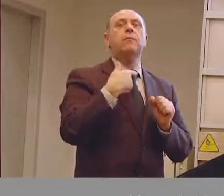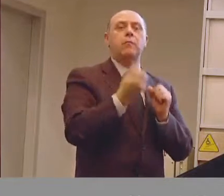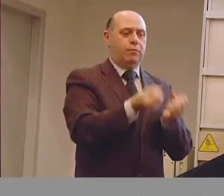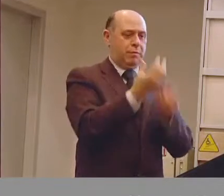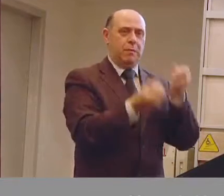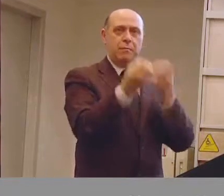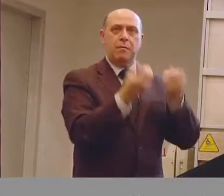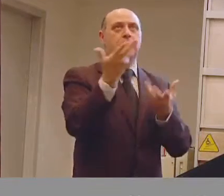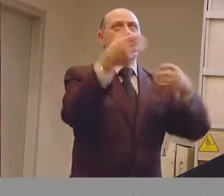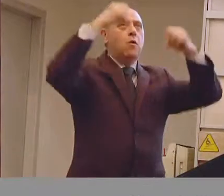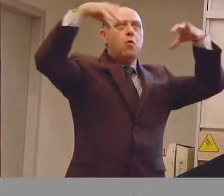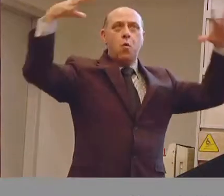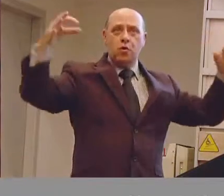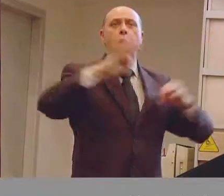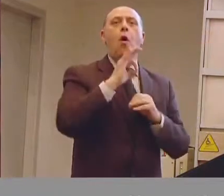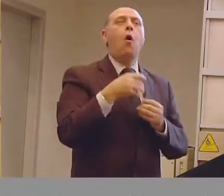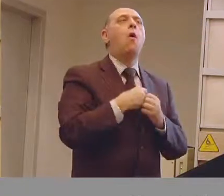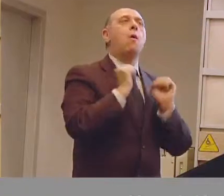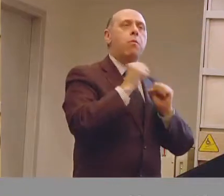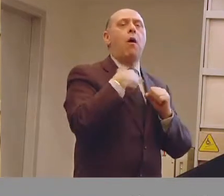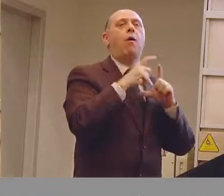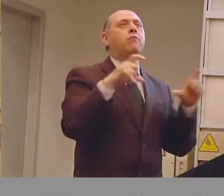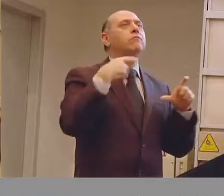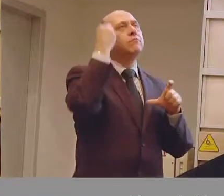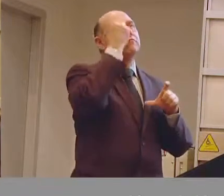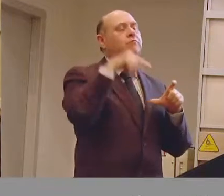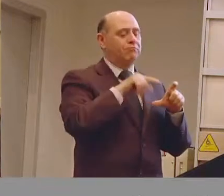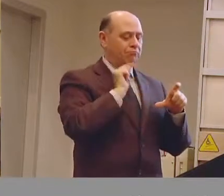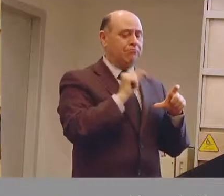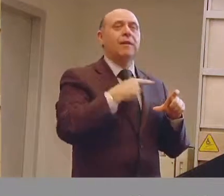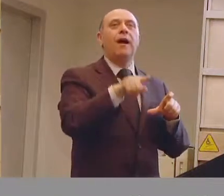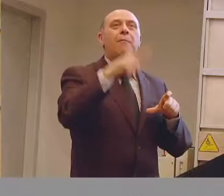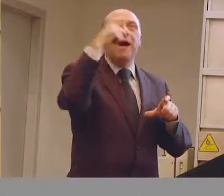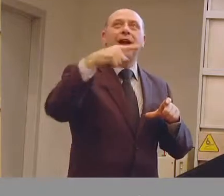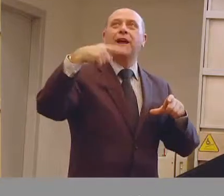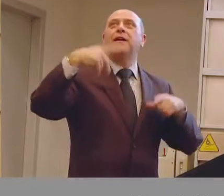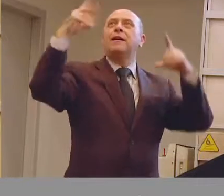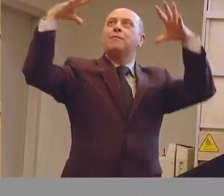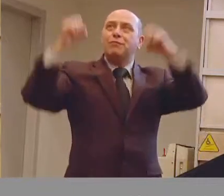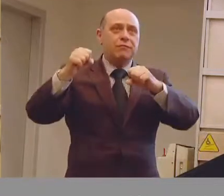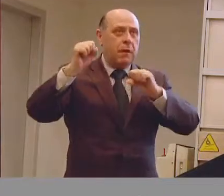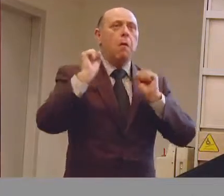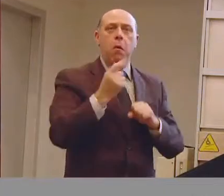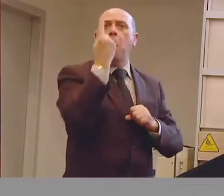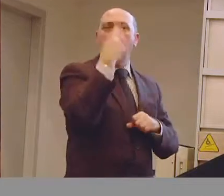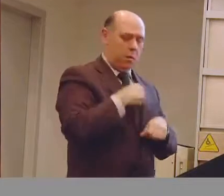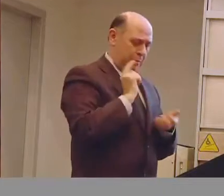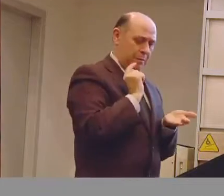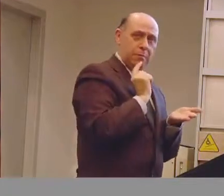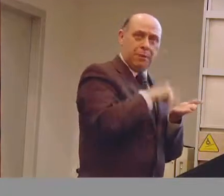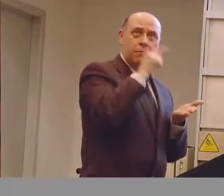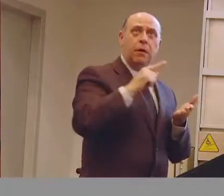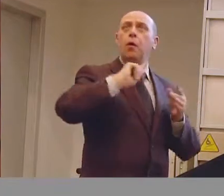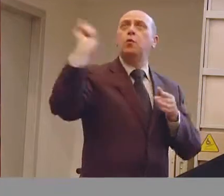luci, lo scenario spegne tutto fa sì che la persona disabile che è da sola in casa e deve uscire di casa con un solo pulsante chiude